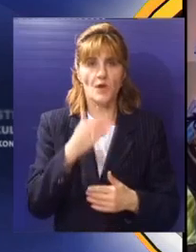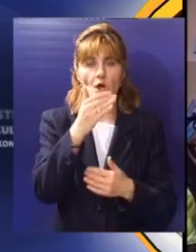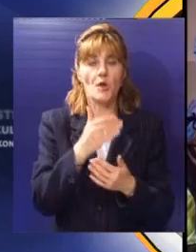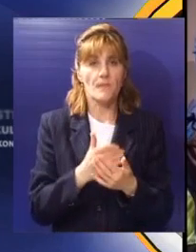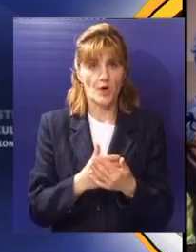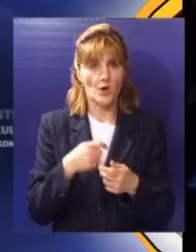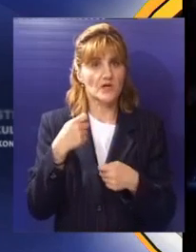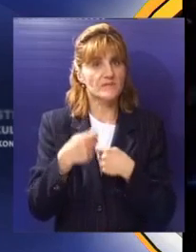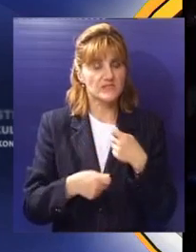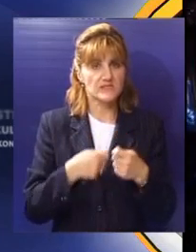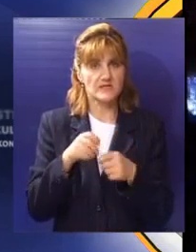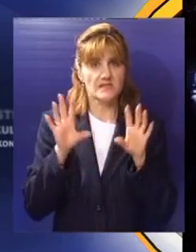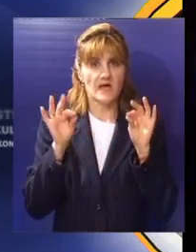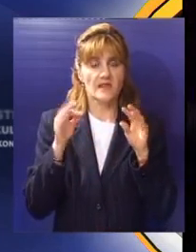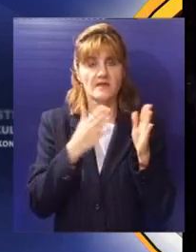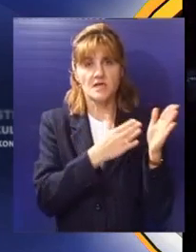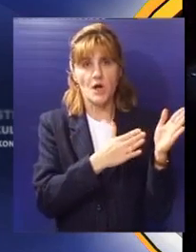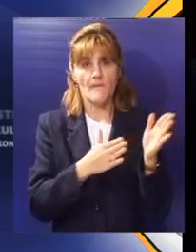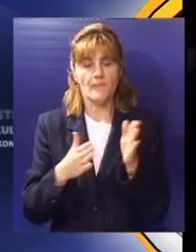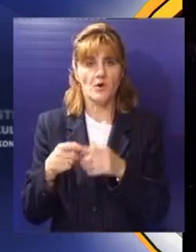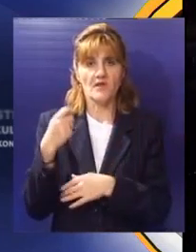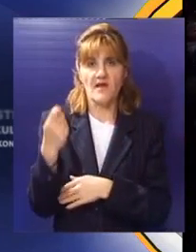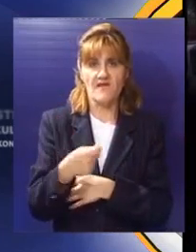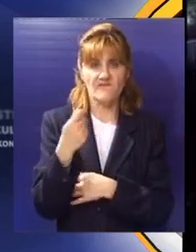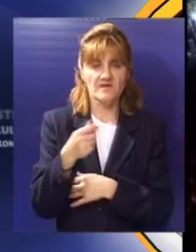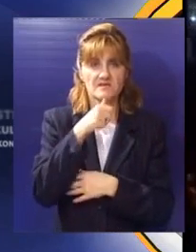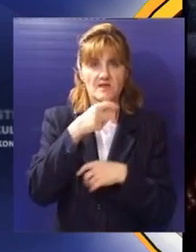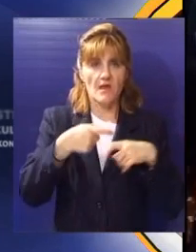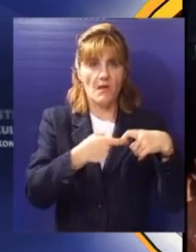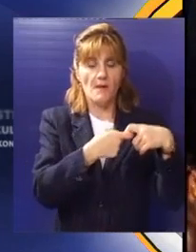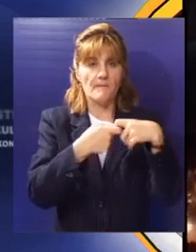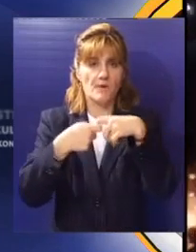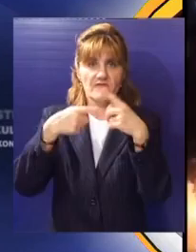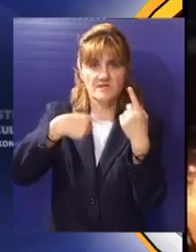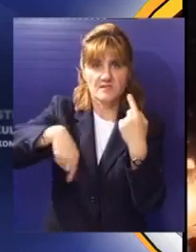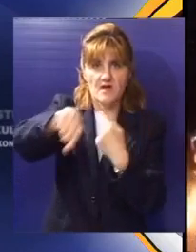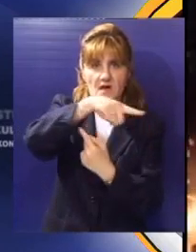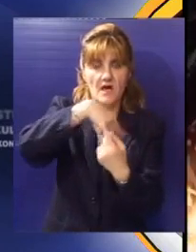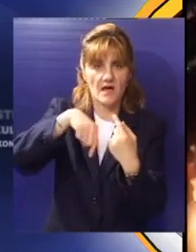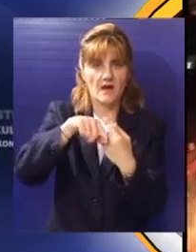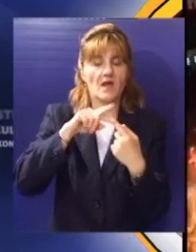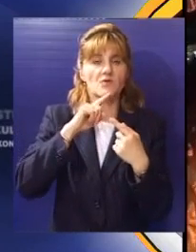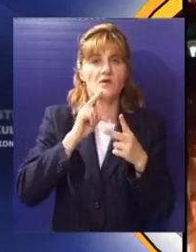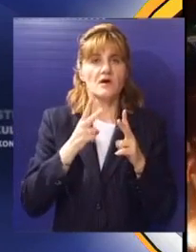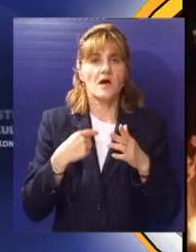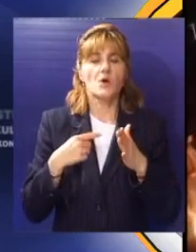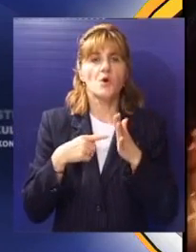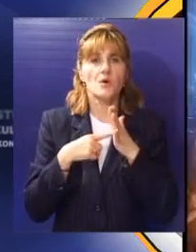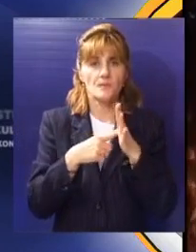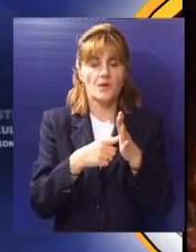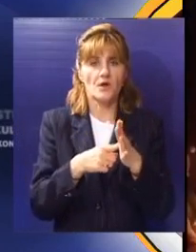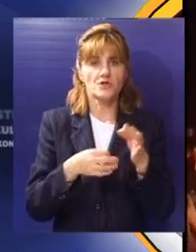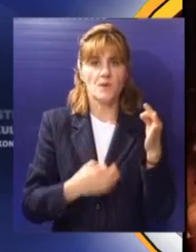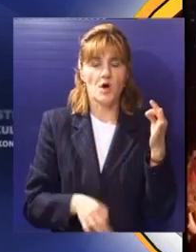Programski zadaci ovog desetog poredu Trench Town festivala jesu kulturno povezivanje u regionu kao i predstavljanje autentičnog muzičkog izraza kroz